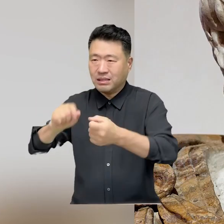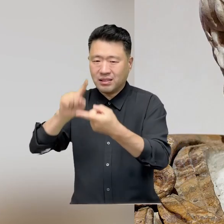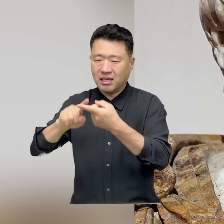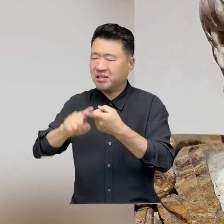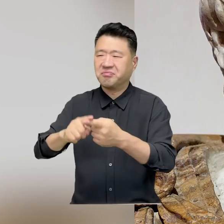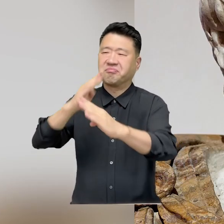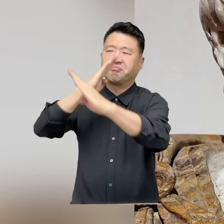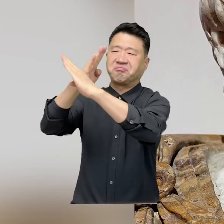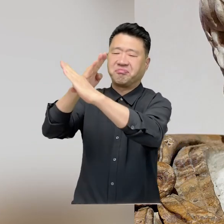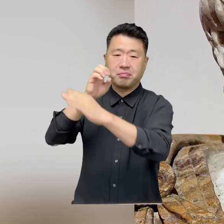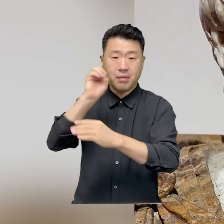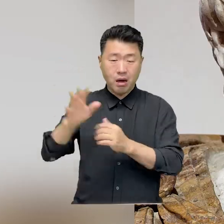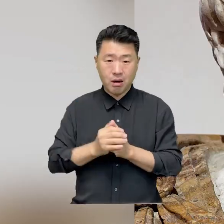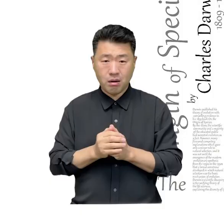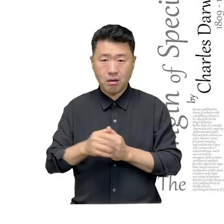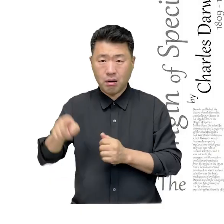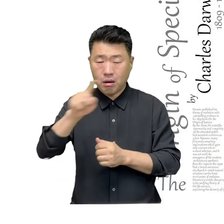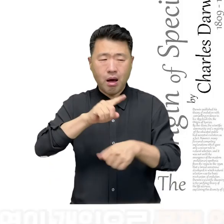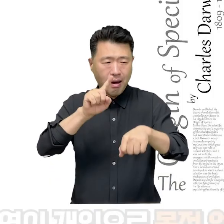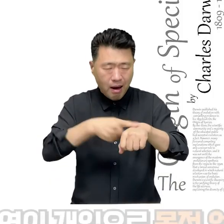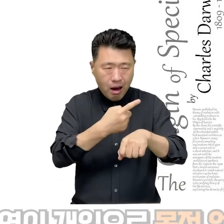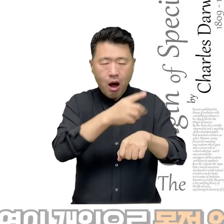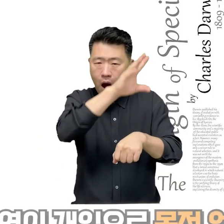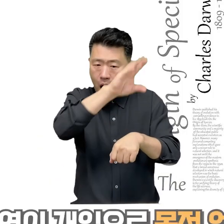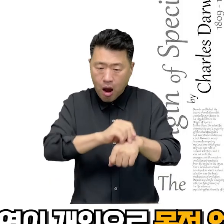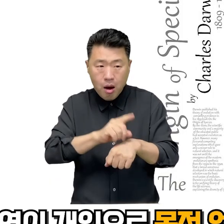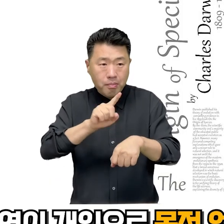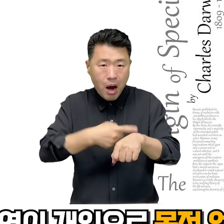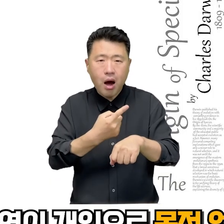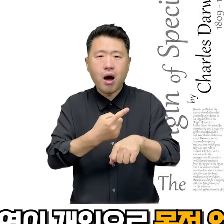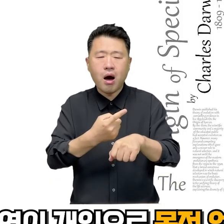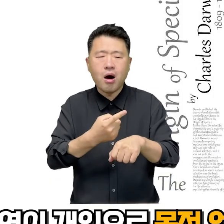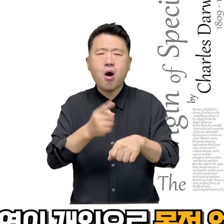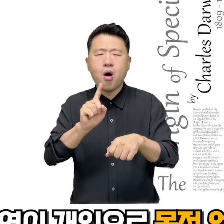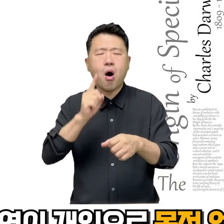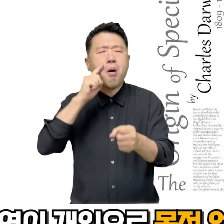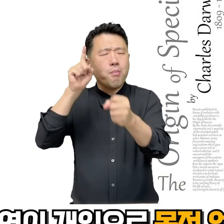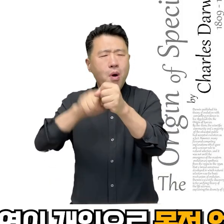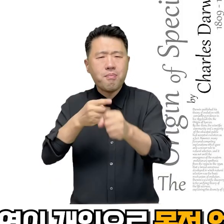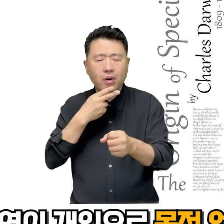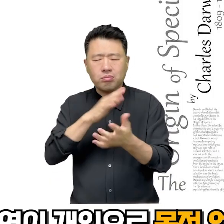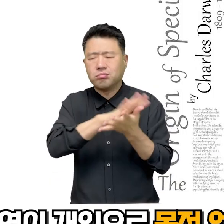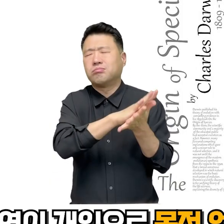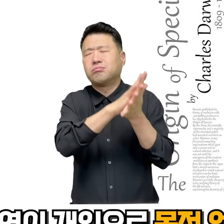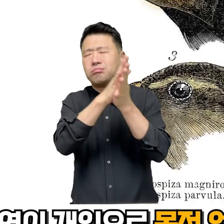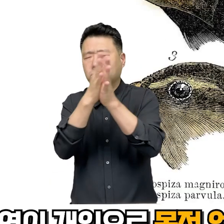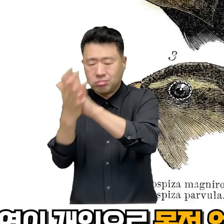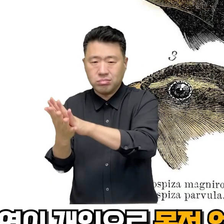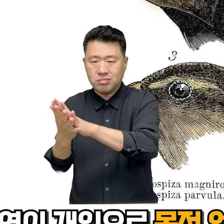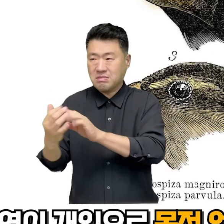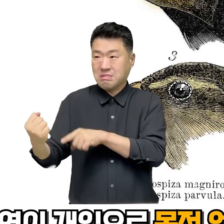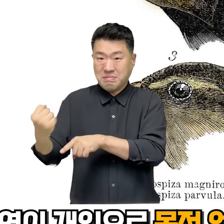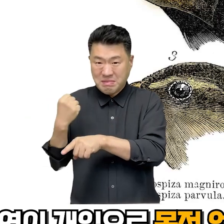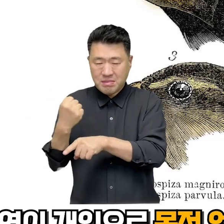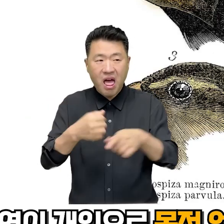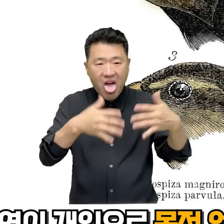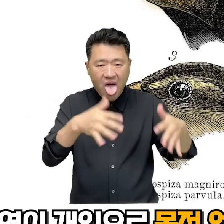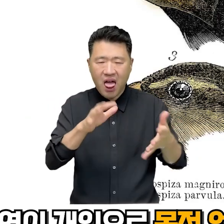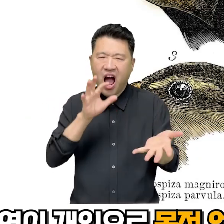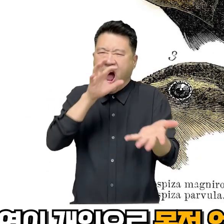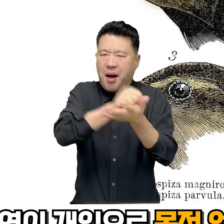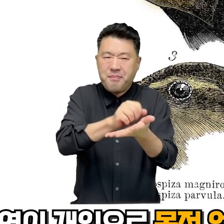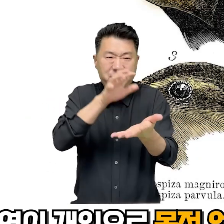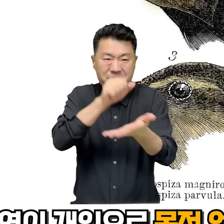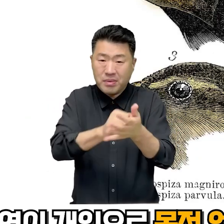생명론의 치명타를 날렸다. 진화는 우연의 개입으로 목적 없이 진행되어 왔고, 진화는 강한